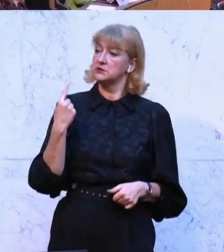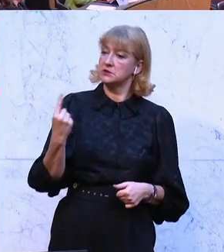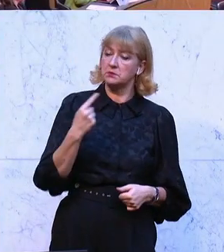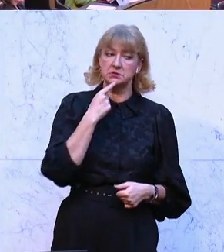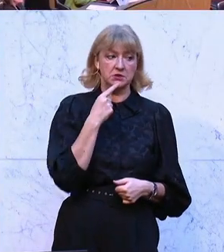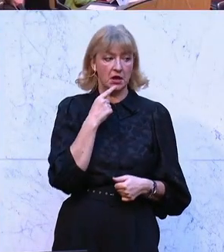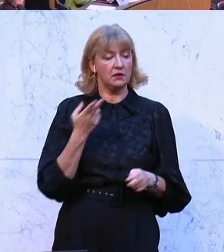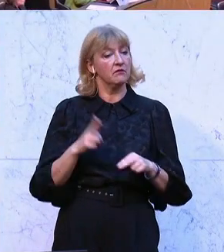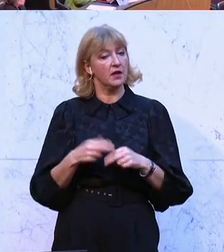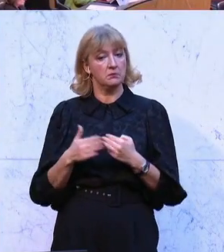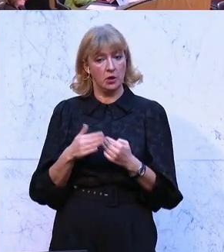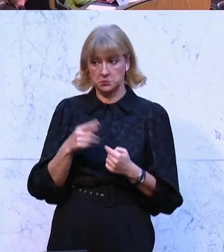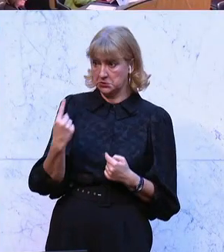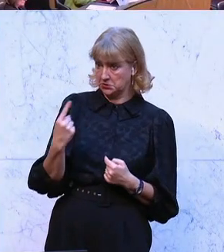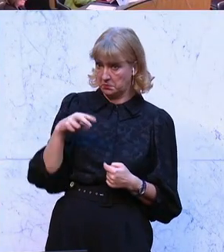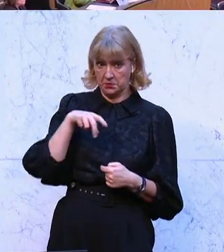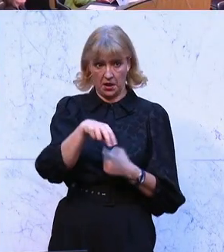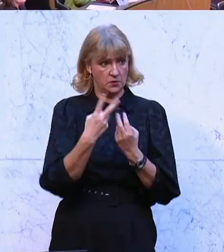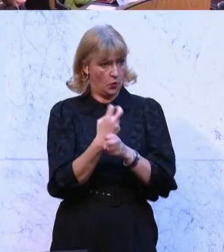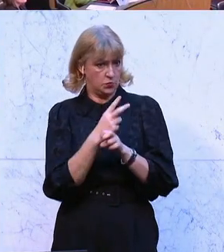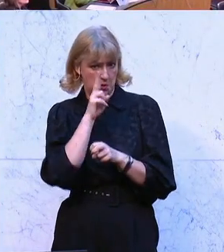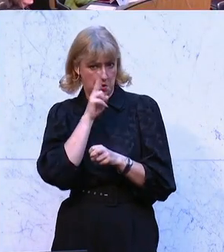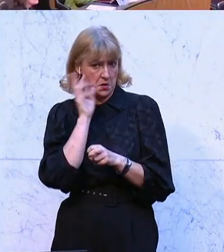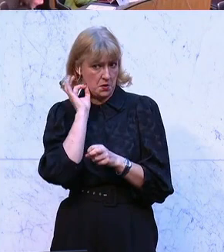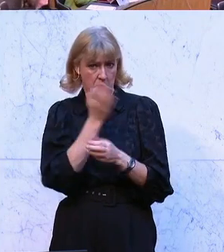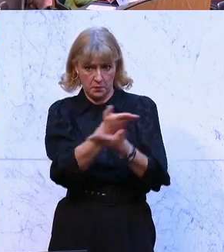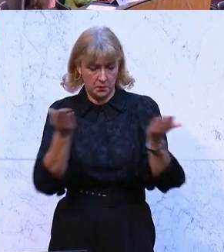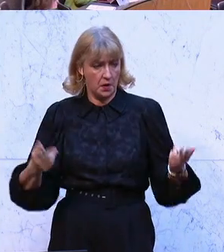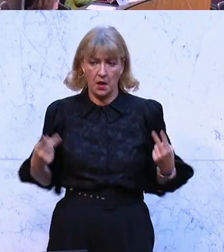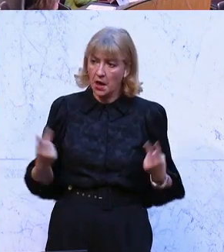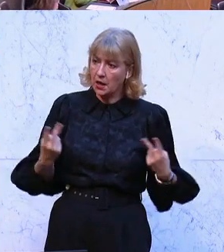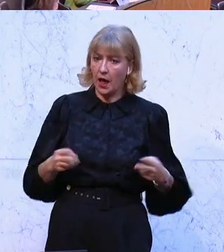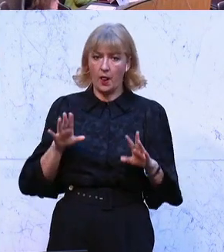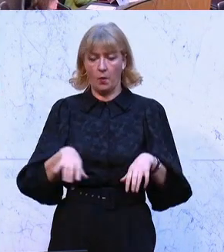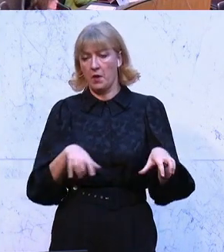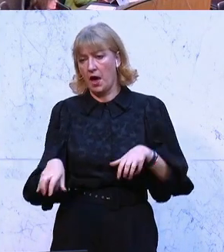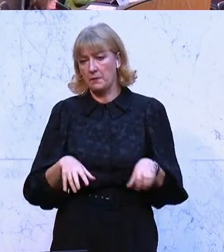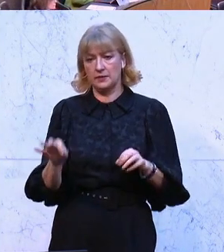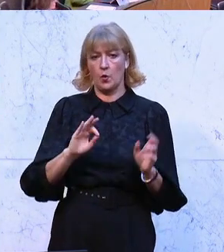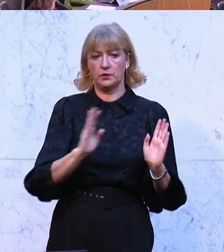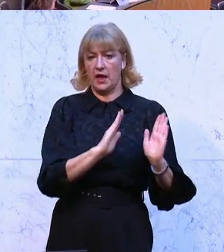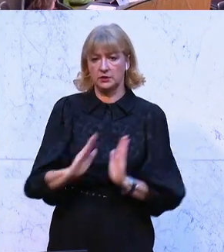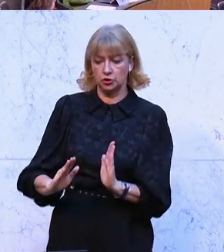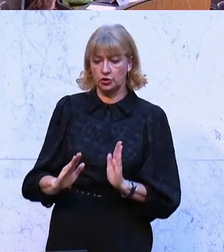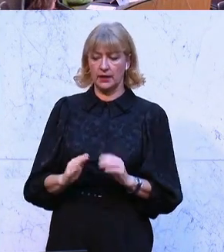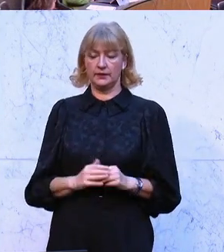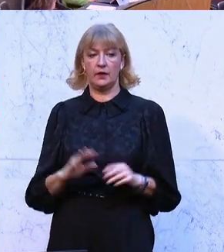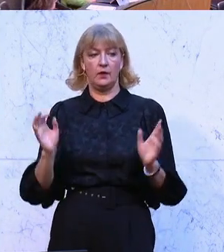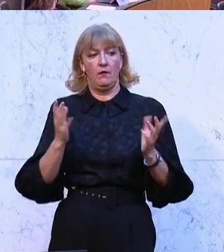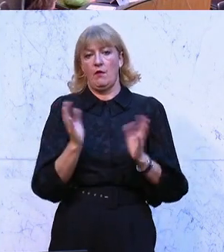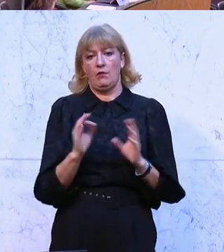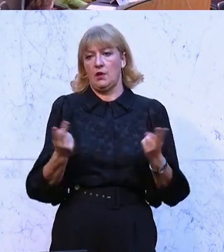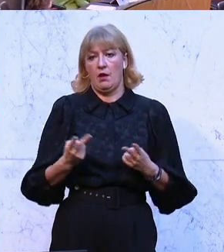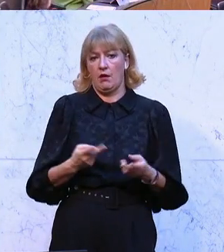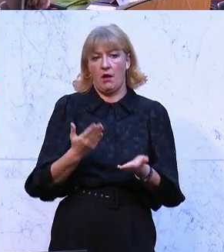Zukunft werden sie nur noch zu 42,86 Prozent angerechnet, während der Rest